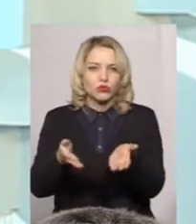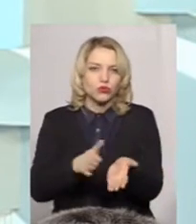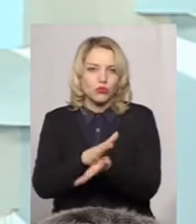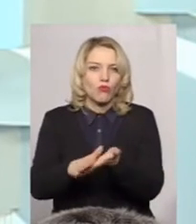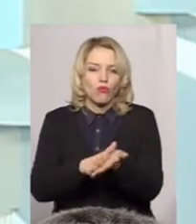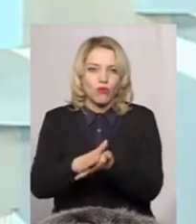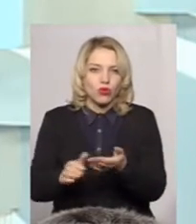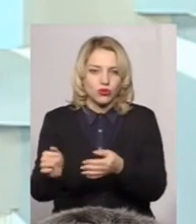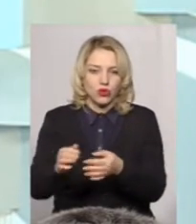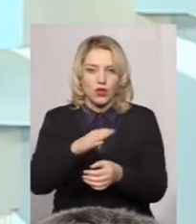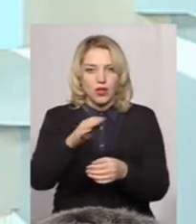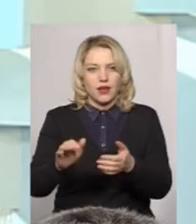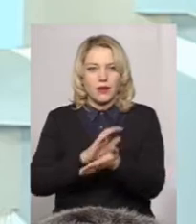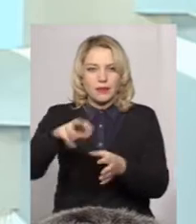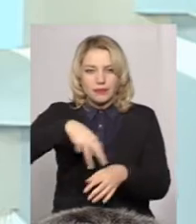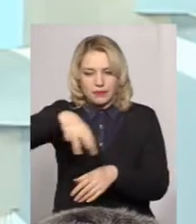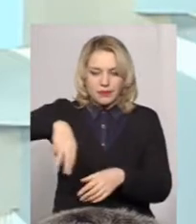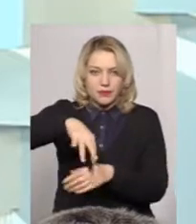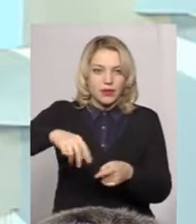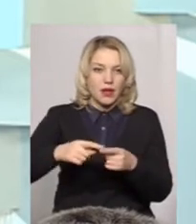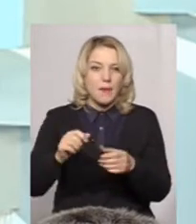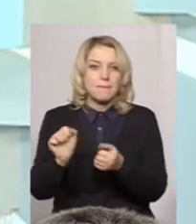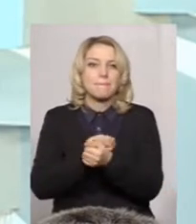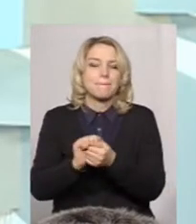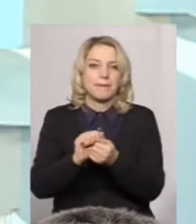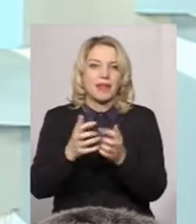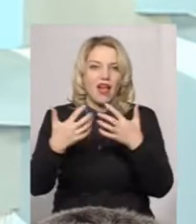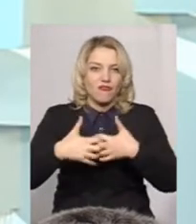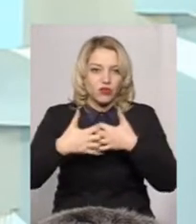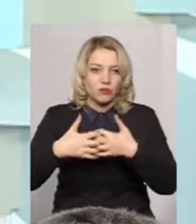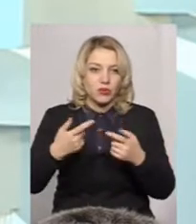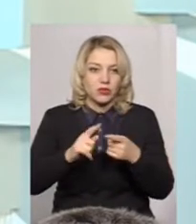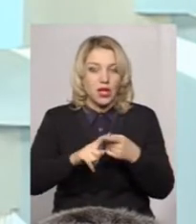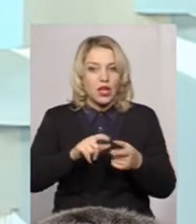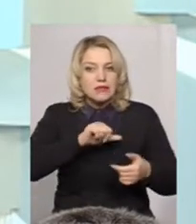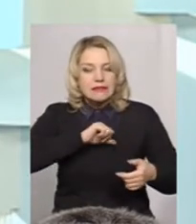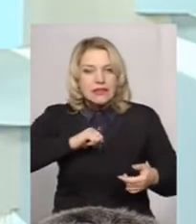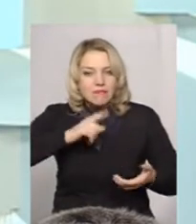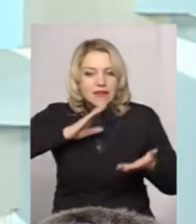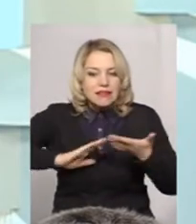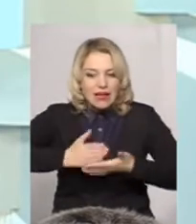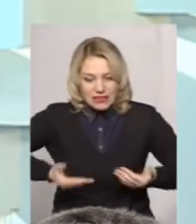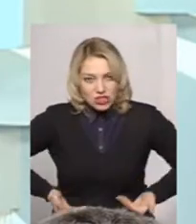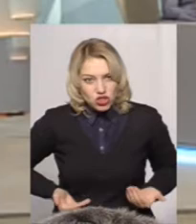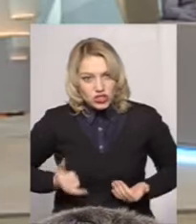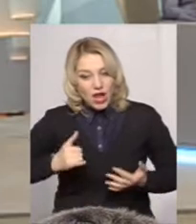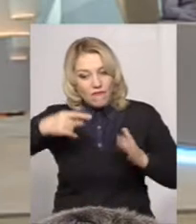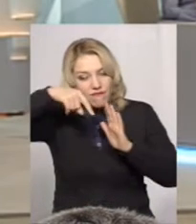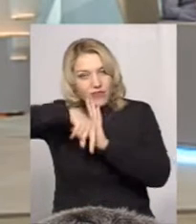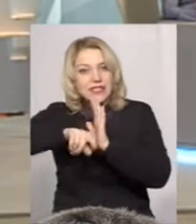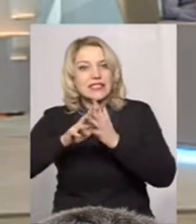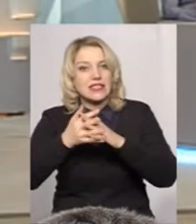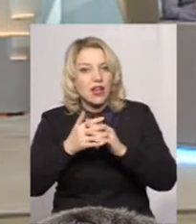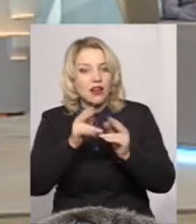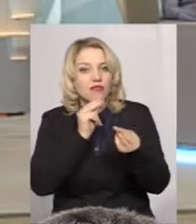в селі, при тому, що будується водогін, капіталізація самого села, вона змінюється, вона зростає. Коли ми говоримо,